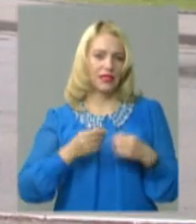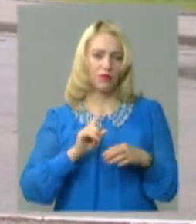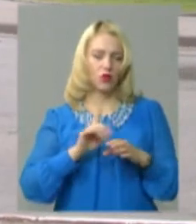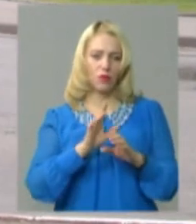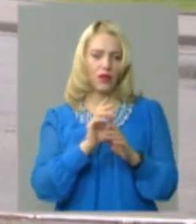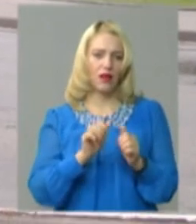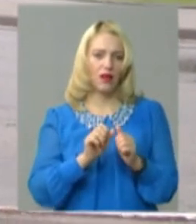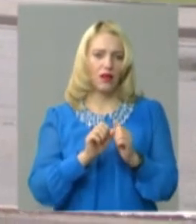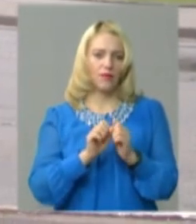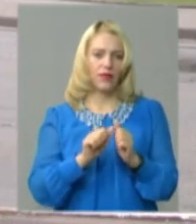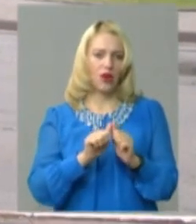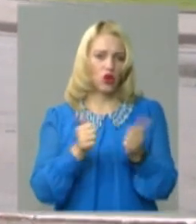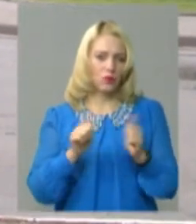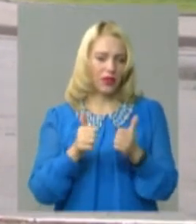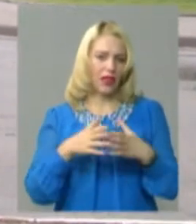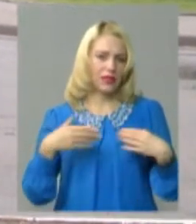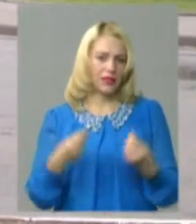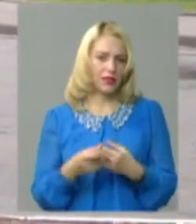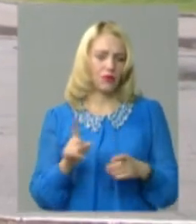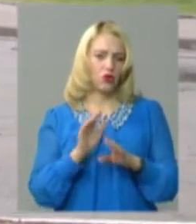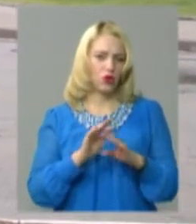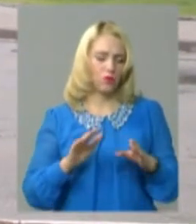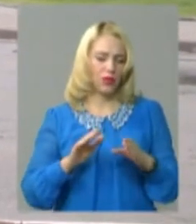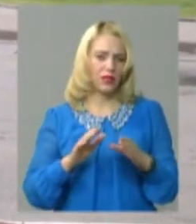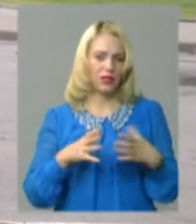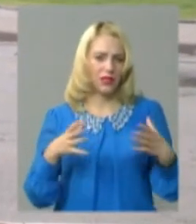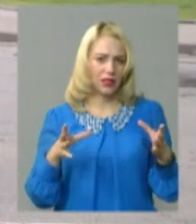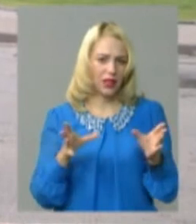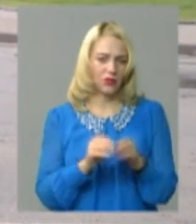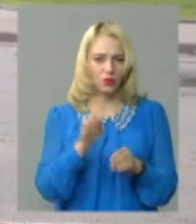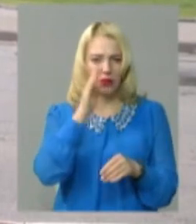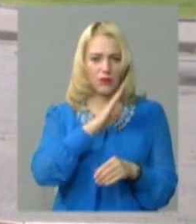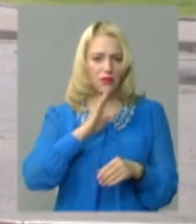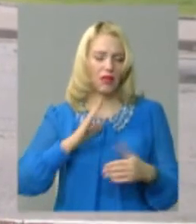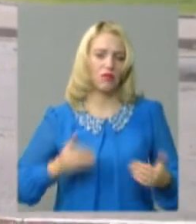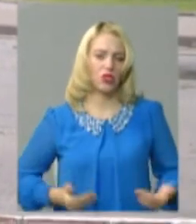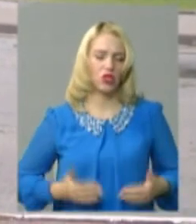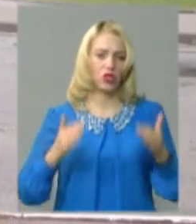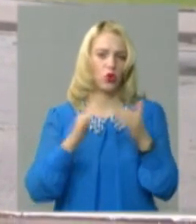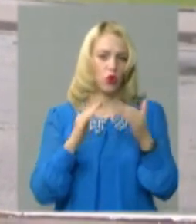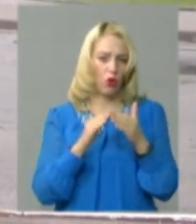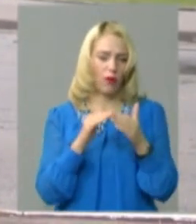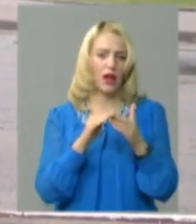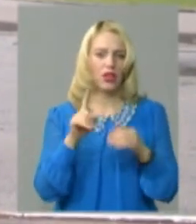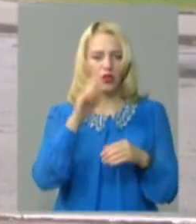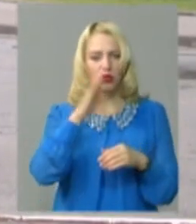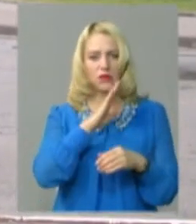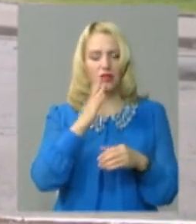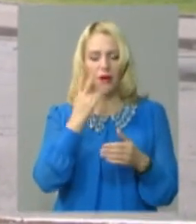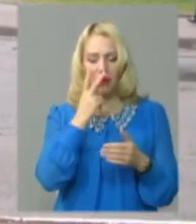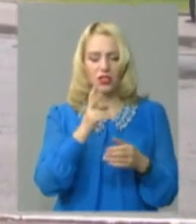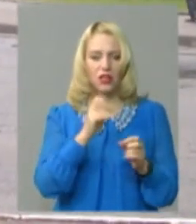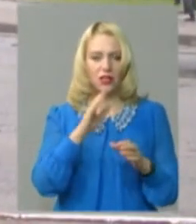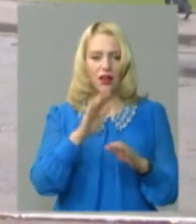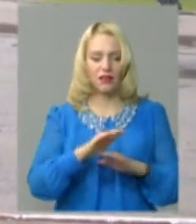не розпадалися, щоб сім'ї жили разом, щоб діти мали кожного дня батьків вдома, щоб батьки могли бачити, як